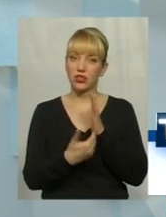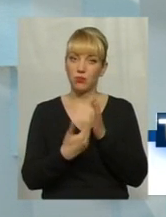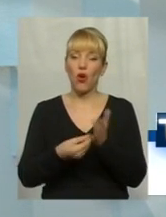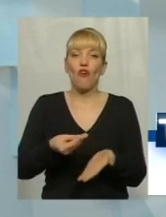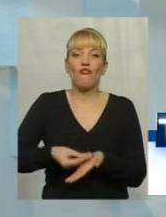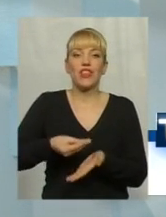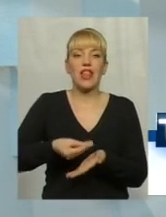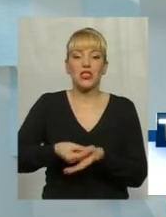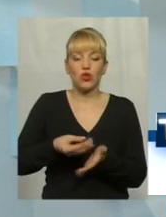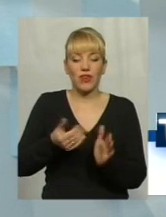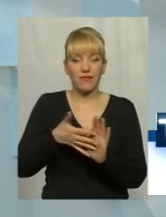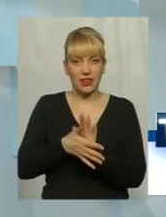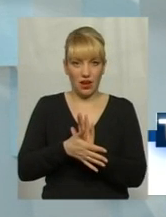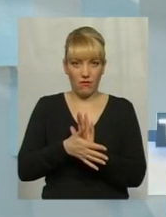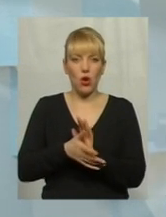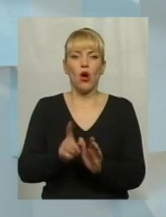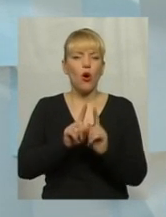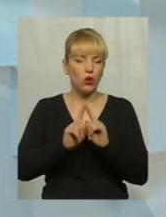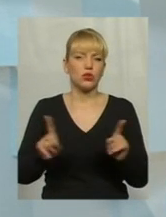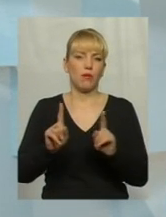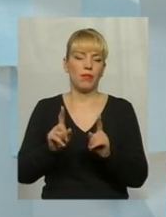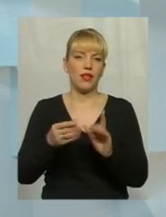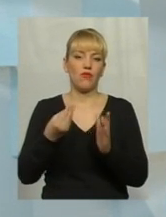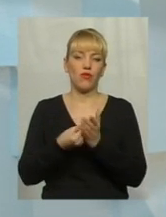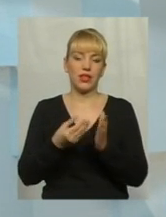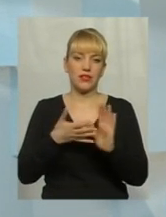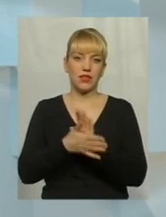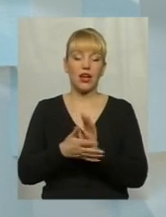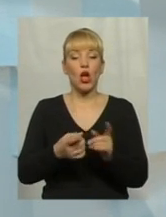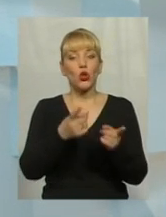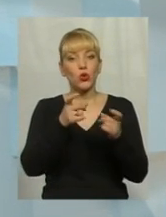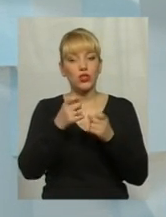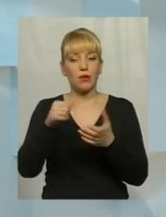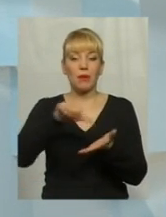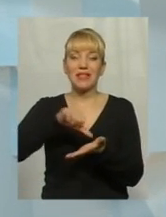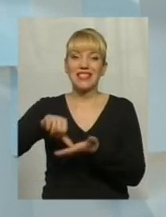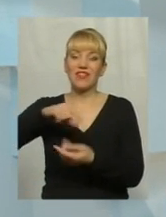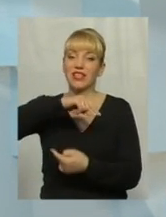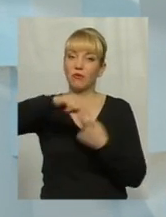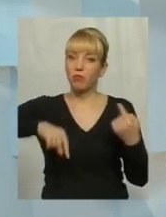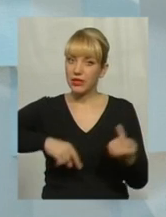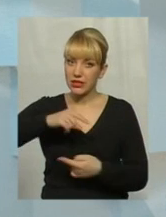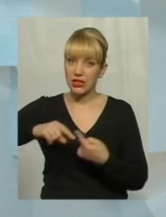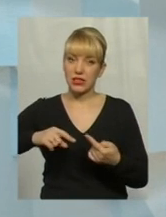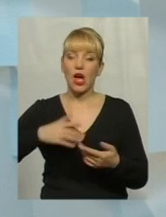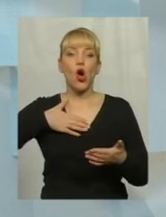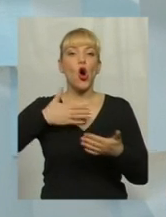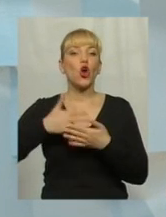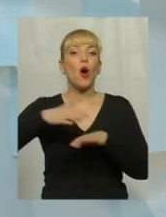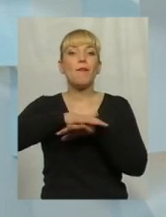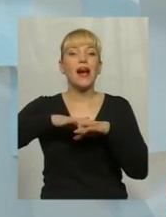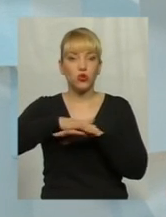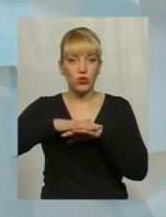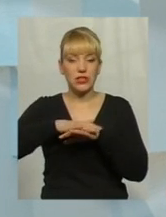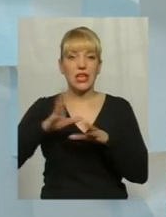фінансових витрат, особливо фінансових витрат, долучили би представників бізнесу, долучили би представників громадськості, і